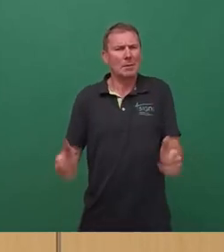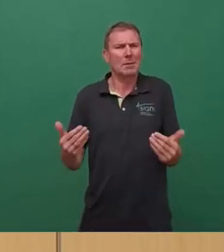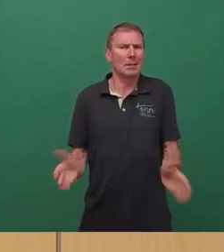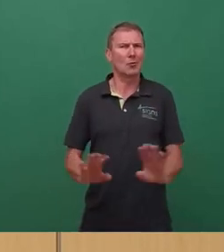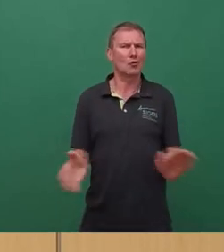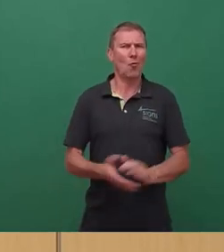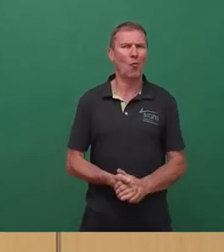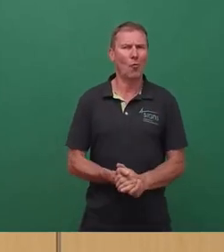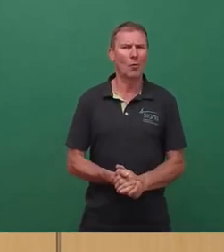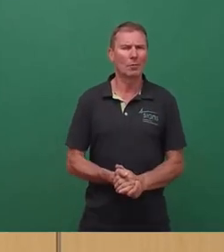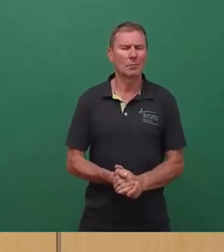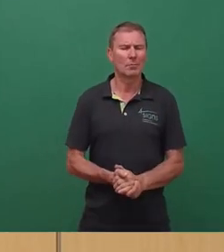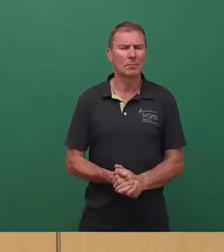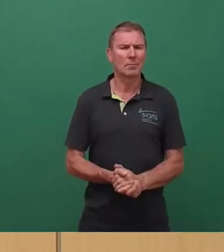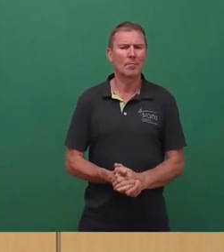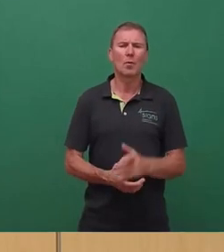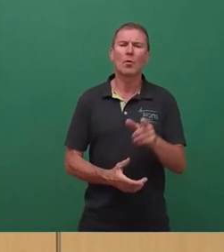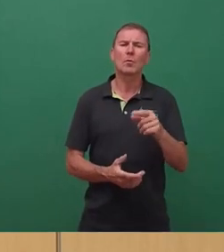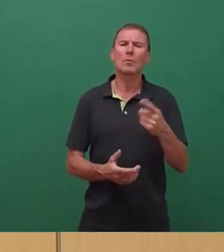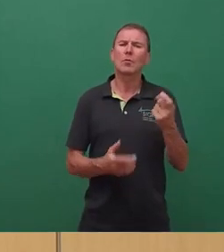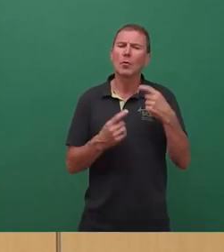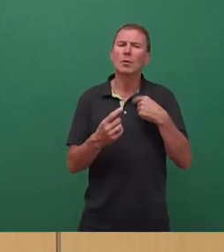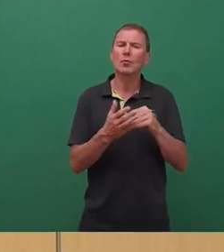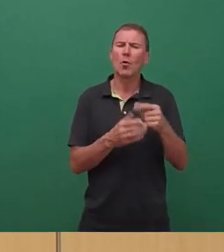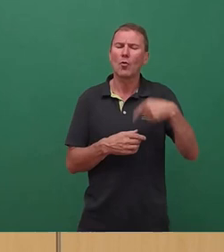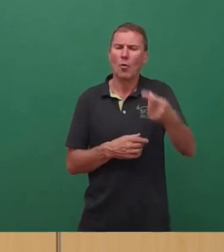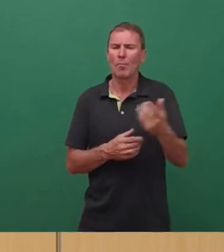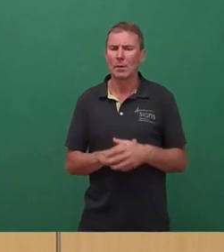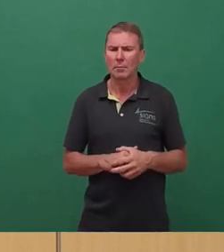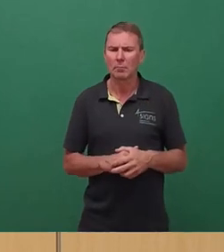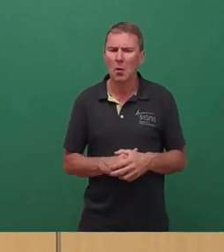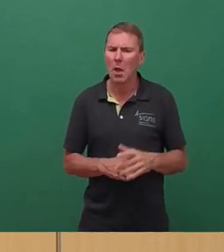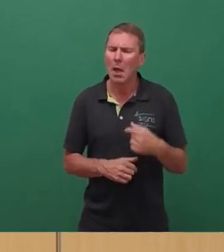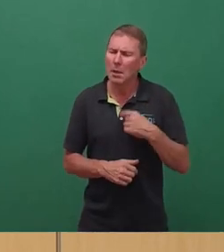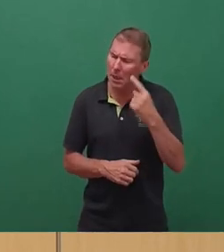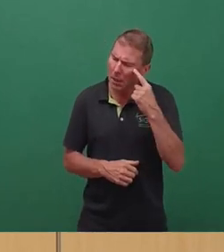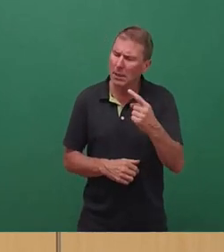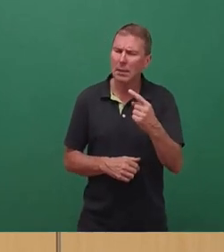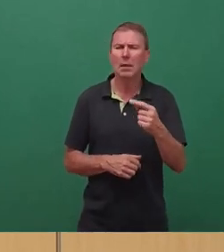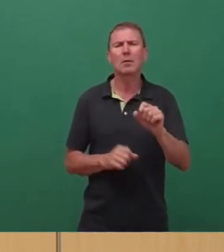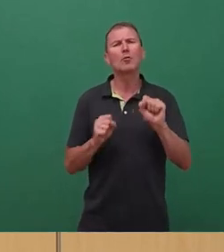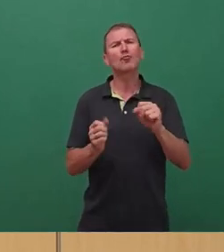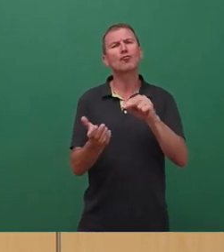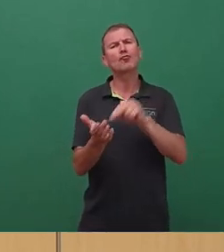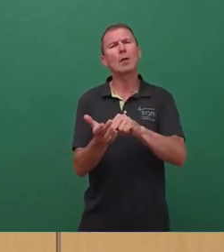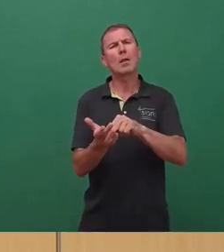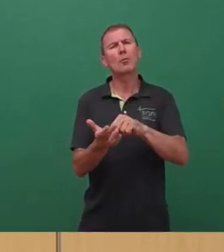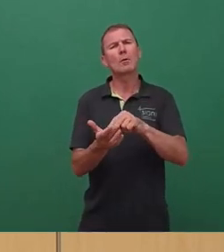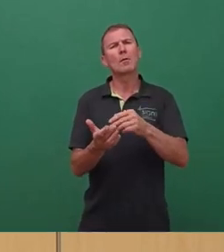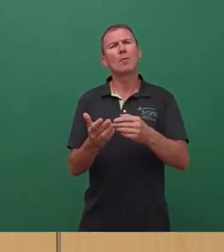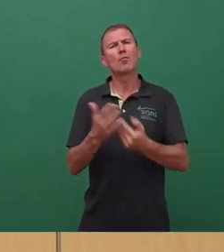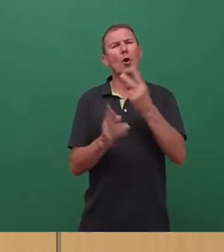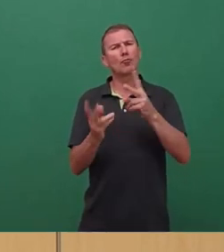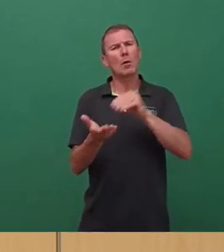diskutiert haben oder noch diskutieren werden. Ich glaube auch, die Unterschutzstellung des Neustädter Markts